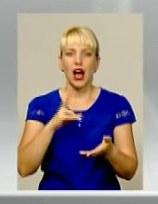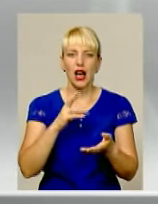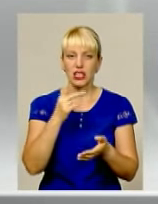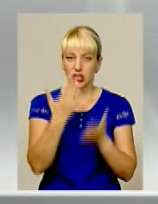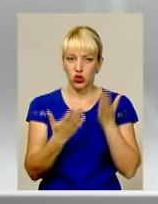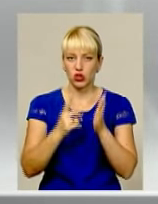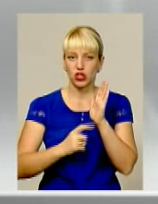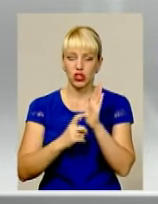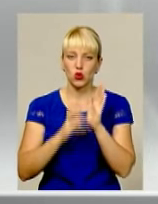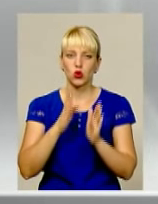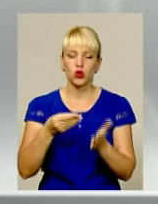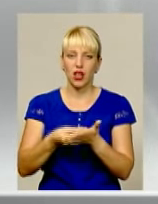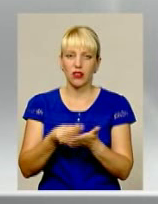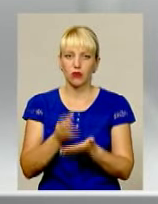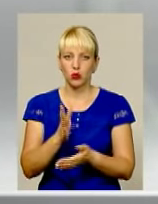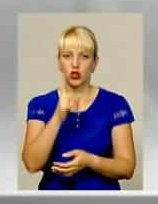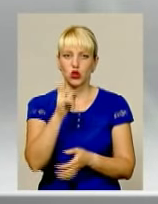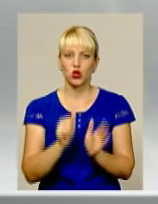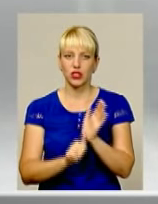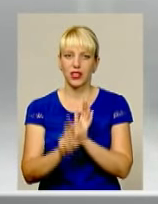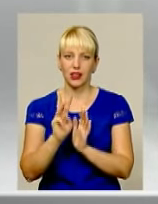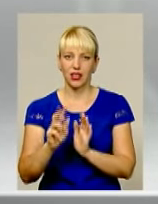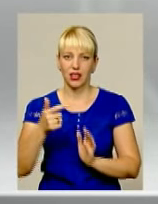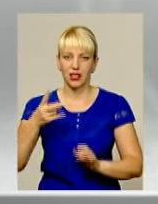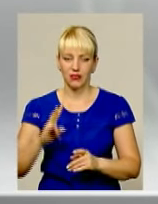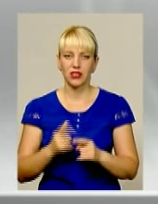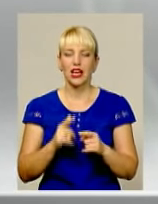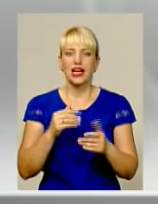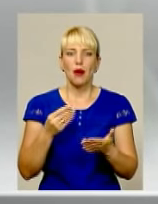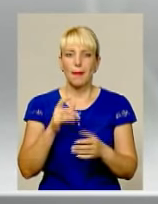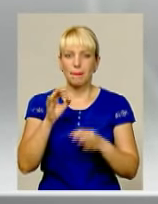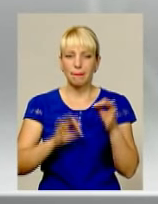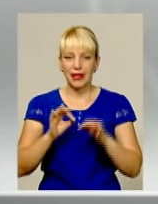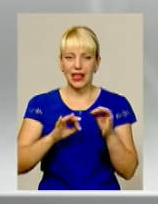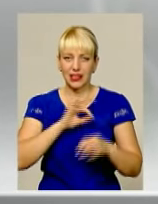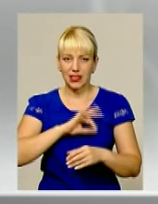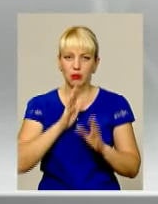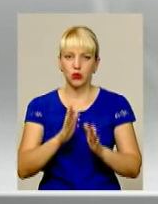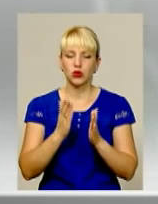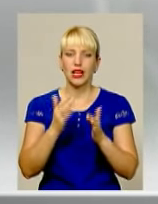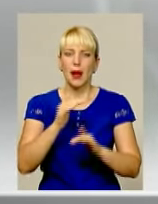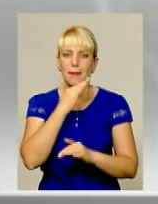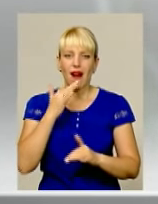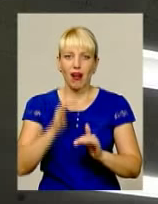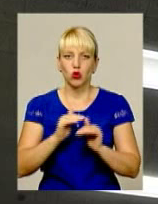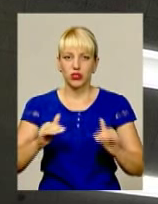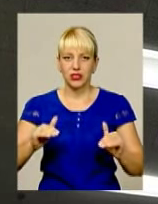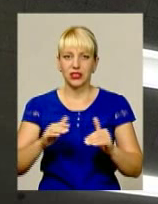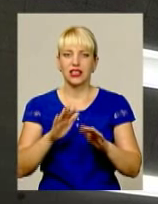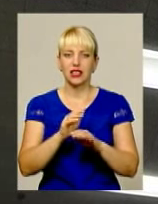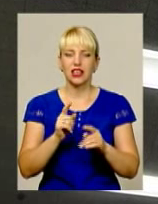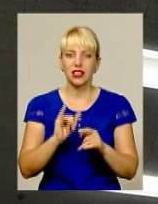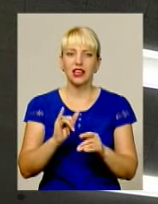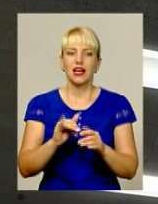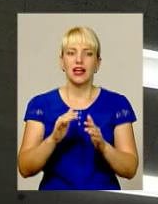кВт на місяць тариф буде 163 гривні. Пільги матимуть лише багатодітні родини та дитячі будинки сімейного типу. Щоб